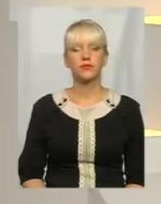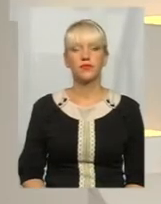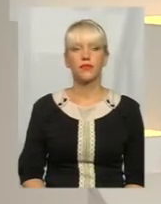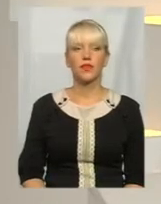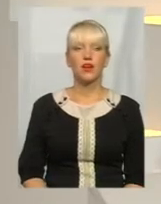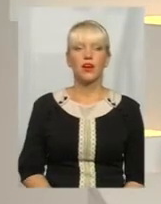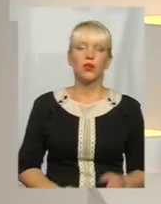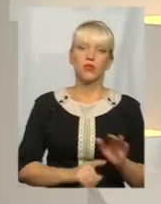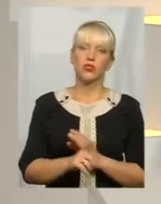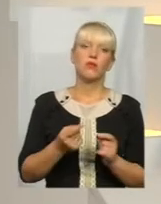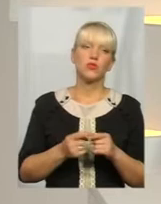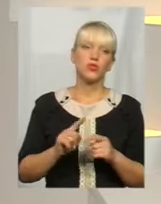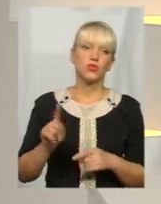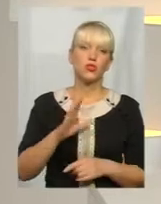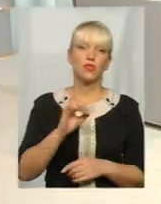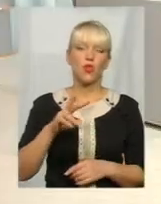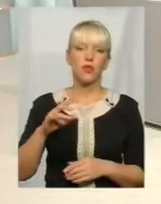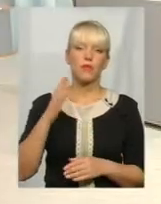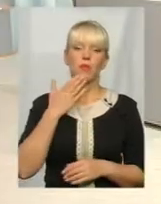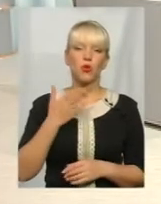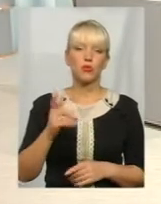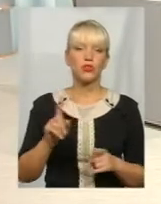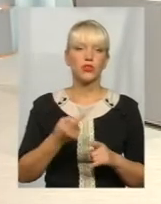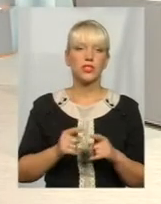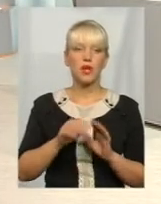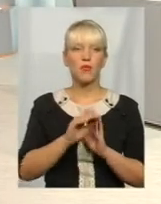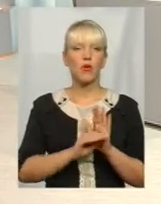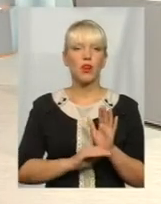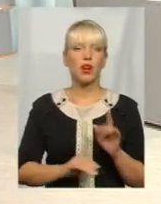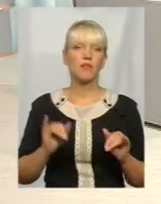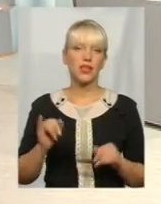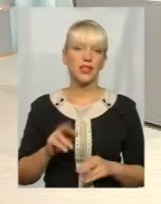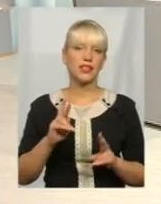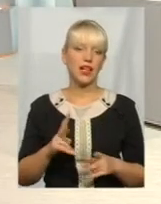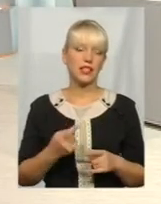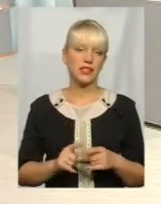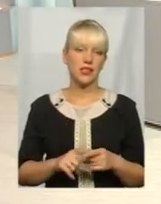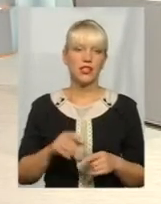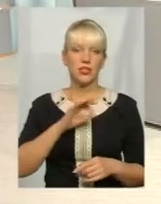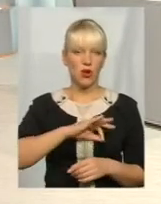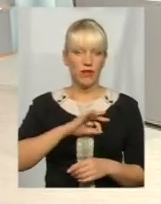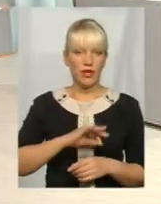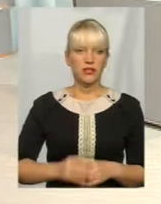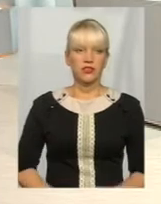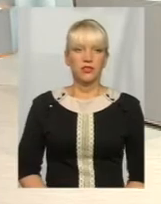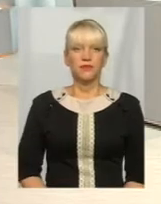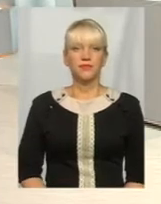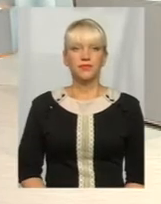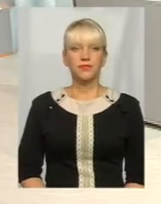Отож, почнемо з того, що, пане Володимир, прокоментуйте, що це за програма, і все ж таки, як нею скористатись, цікаво всім.